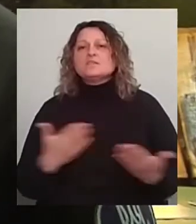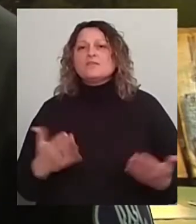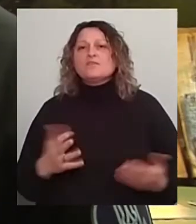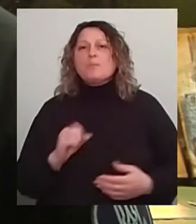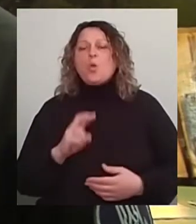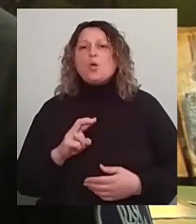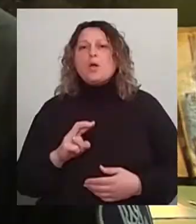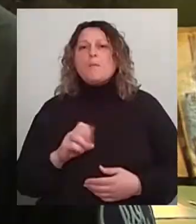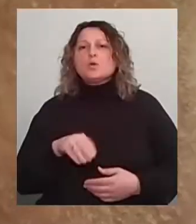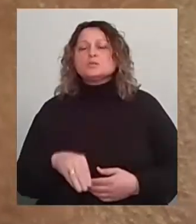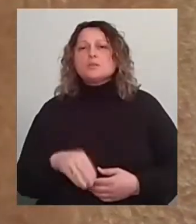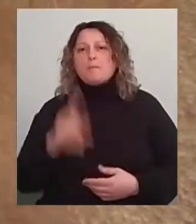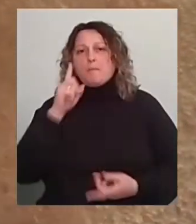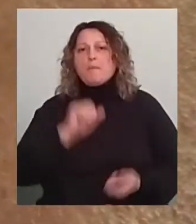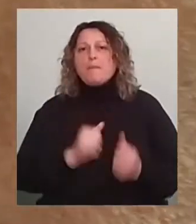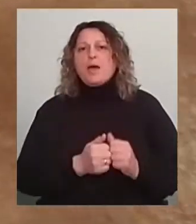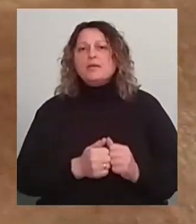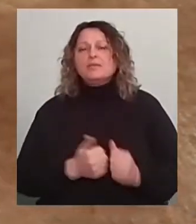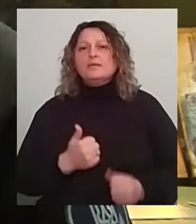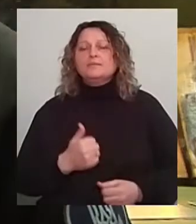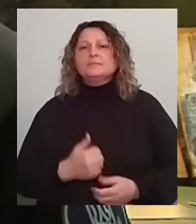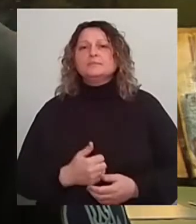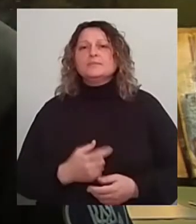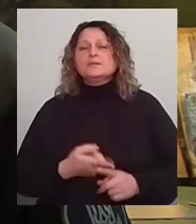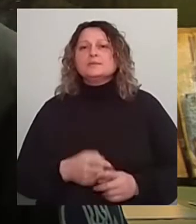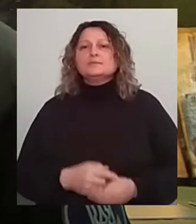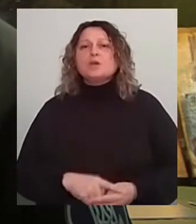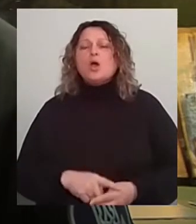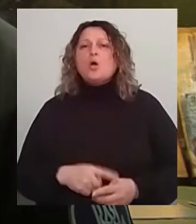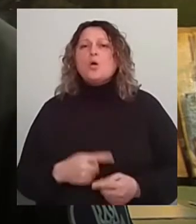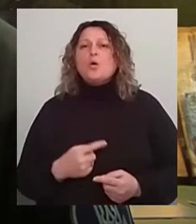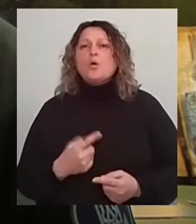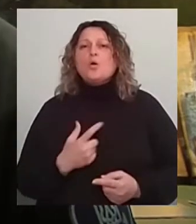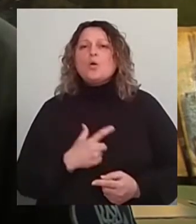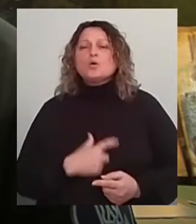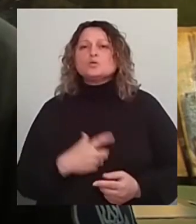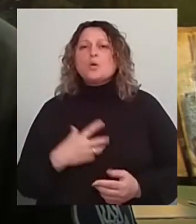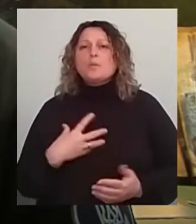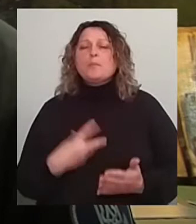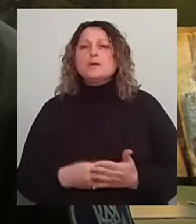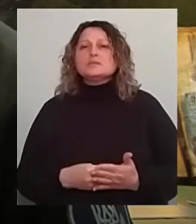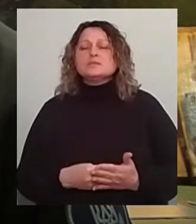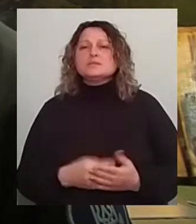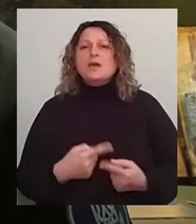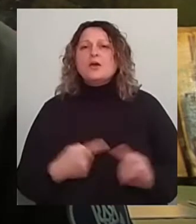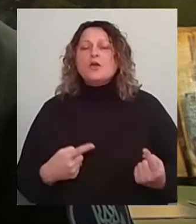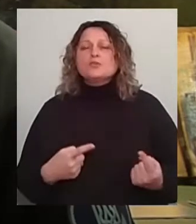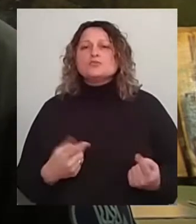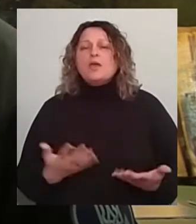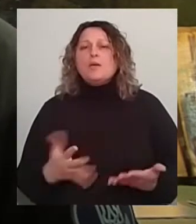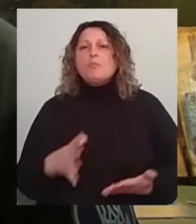особисті речі, які були або виявлені під час